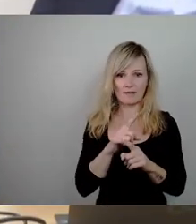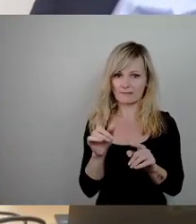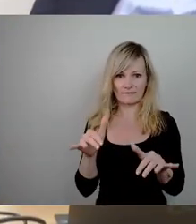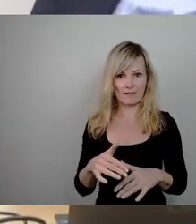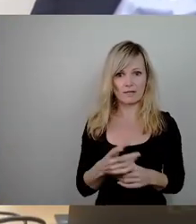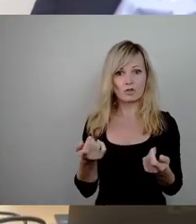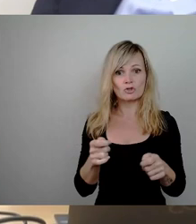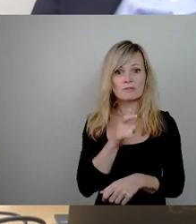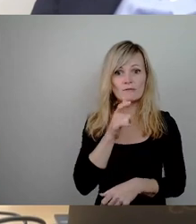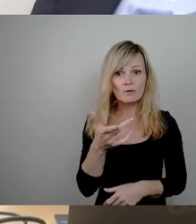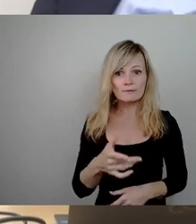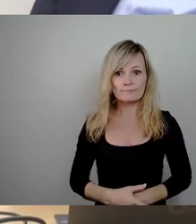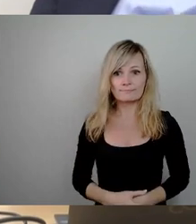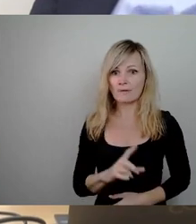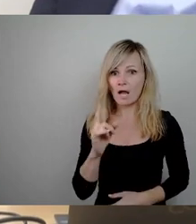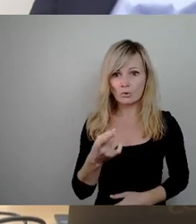Nein. Auch nicht.